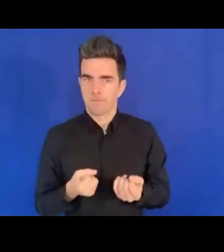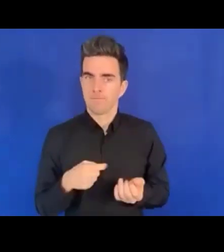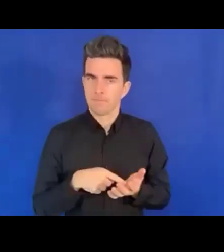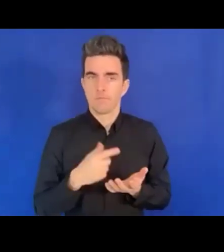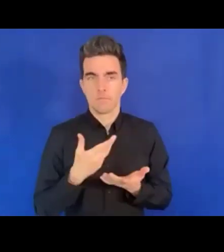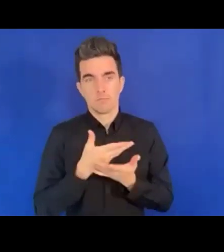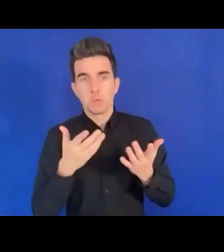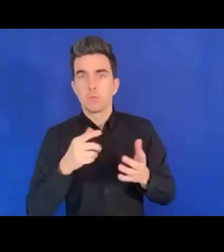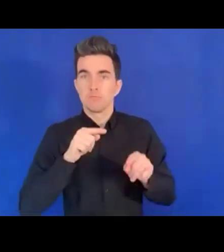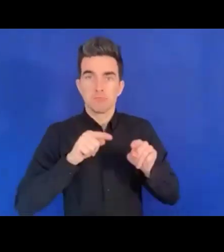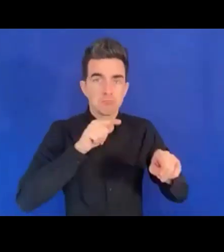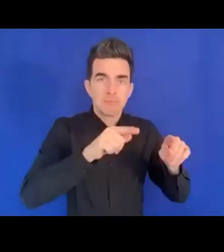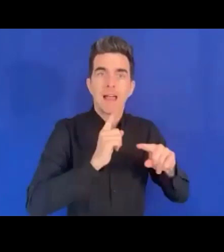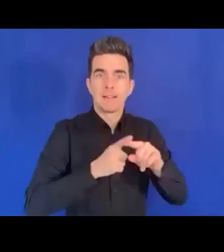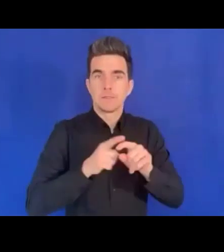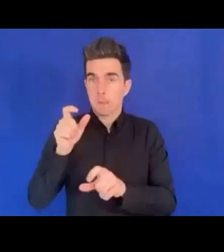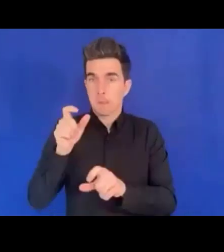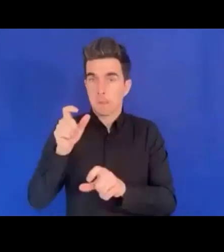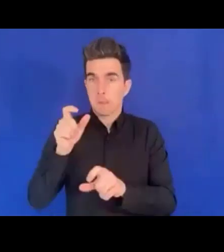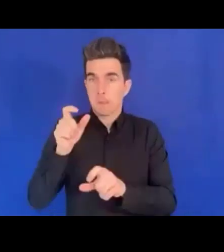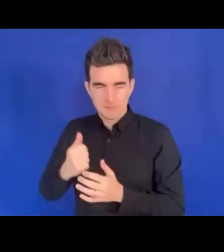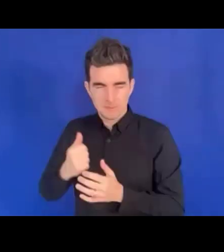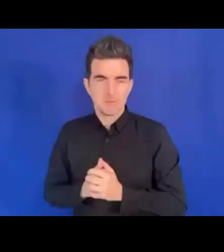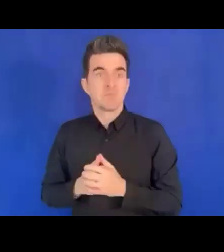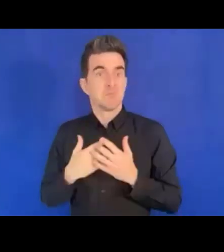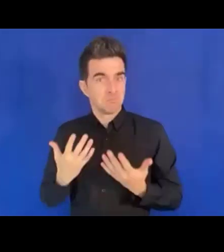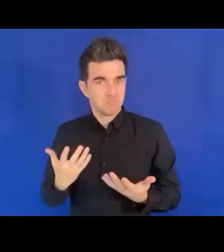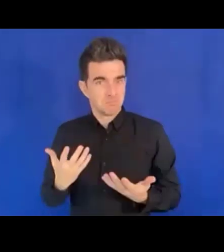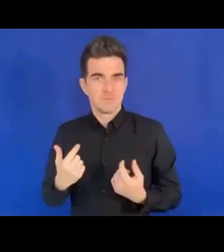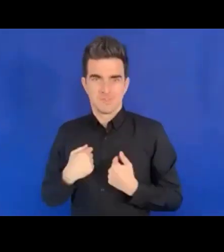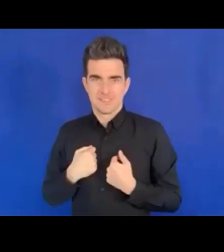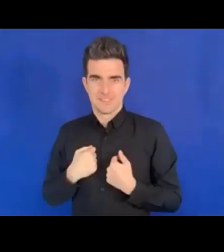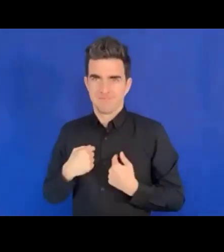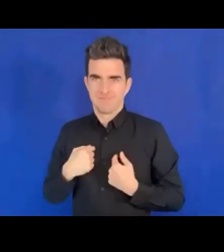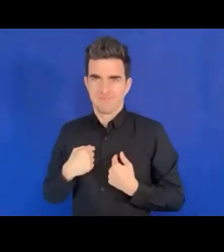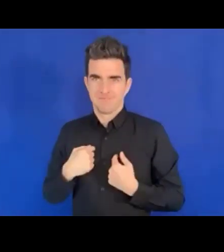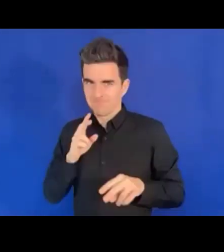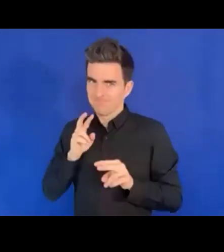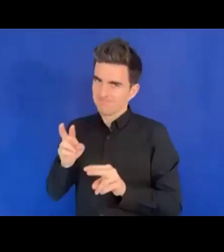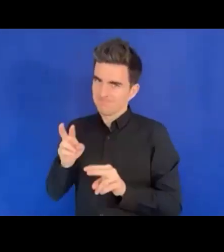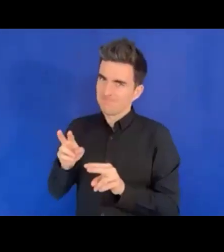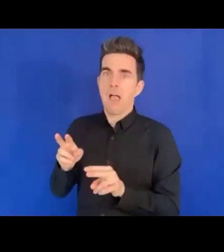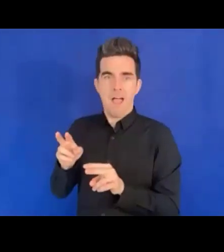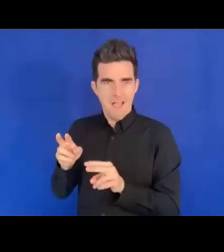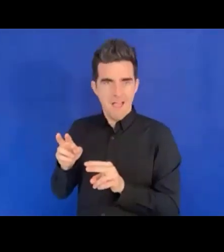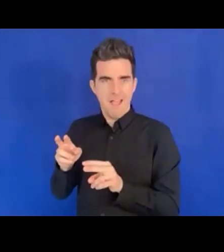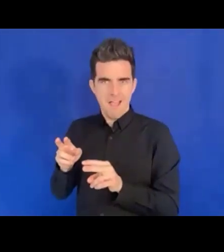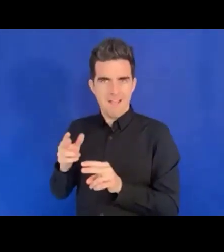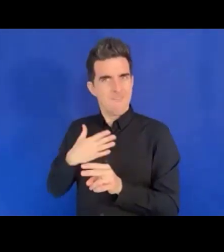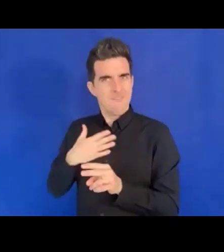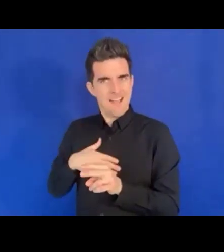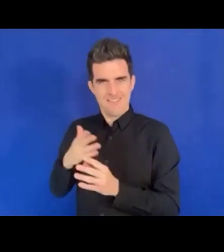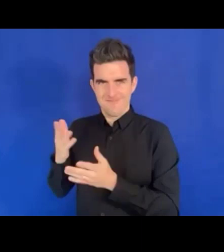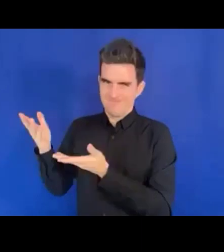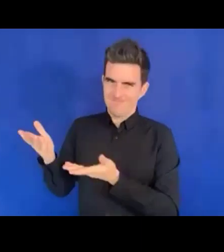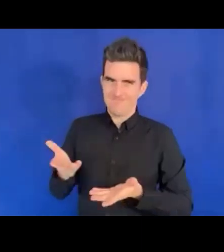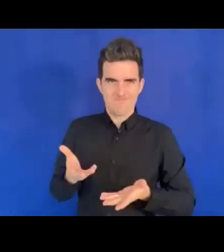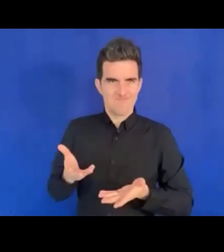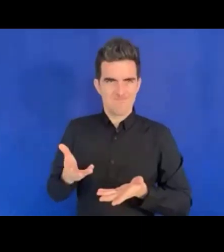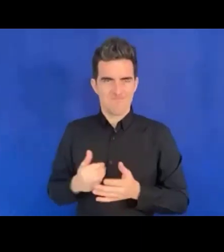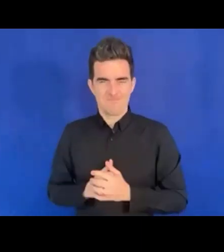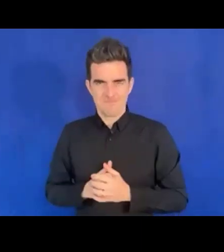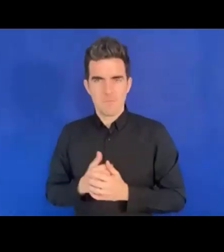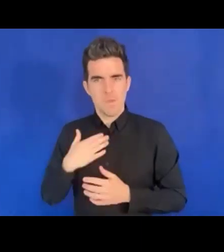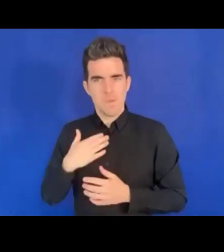nous son expérience et nous aide à comprendre pourquoi nous devons inclure des personnes en situation de handicap dans la réduction des